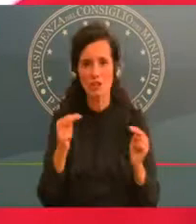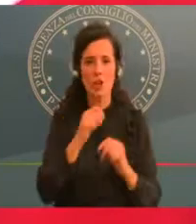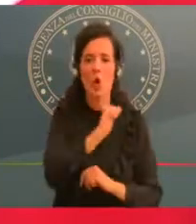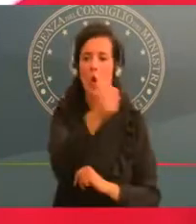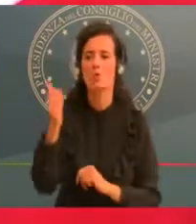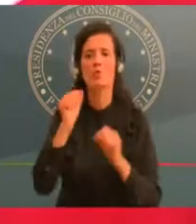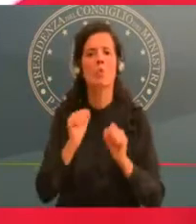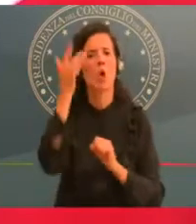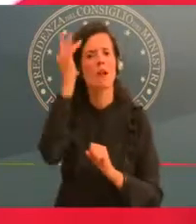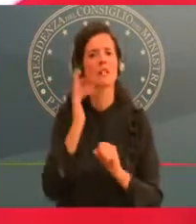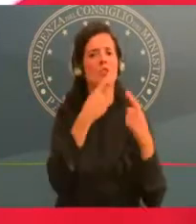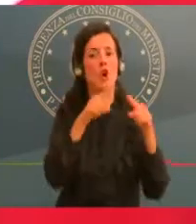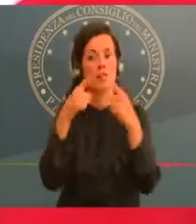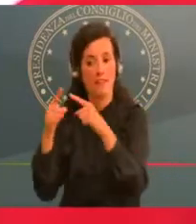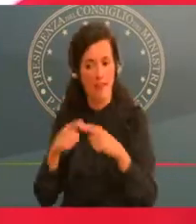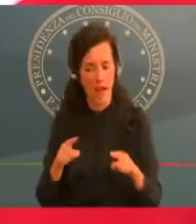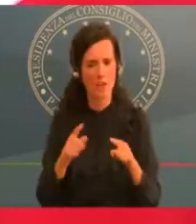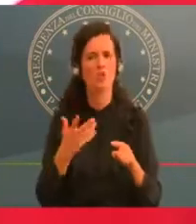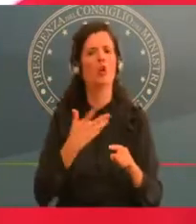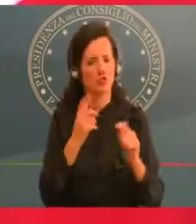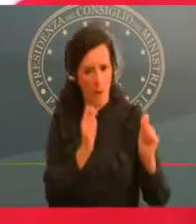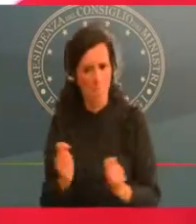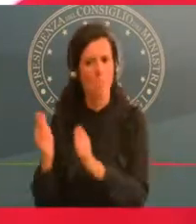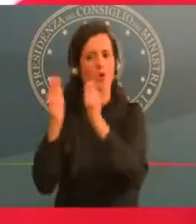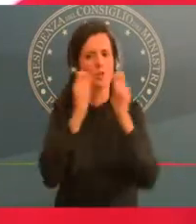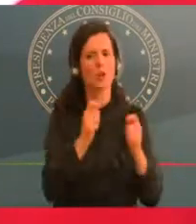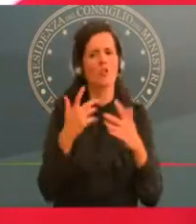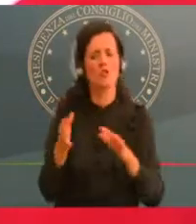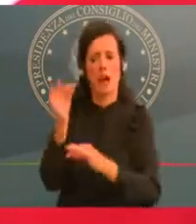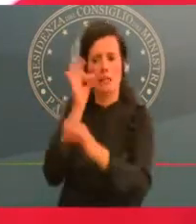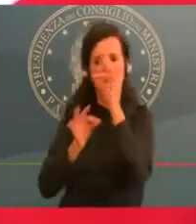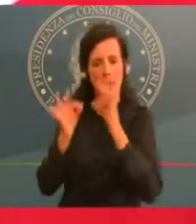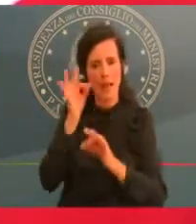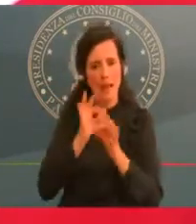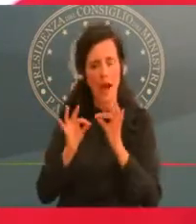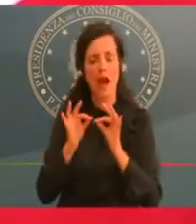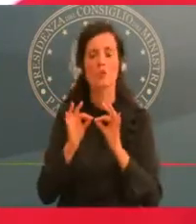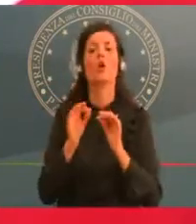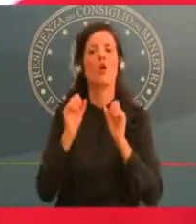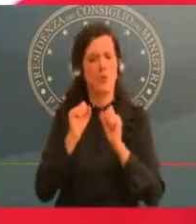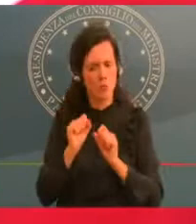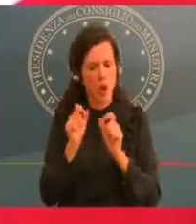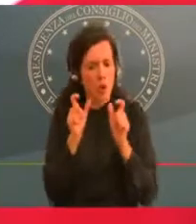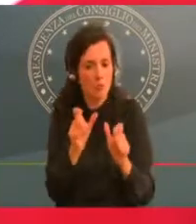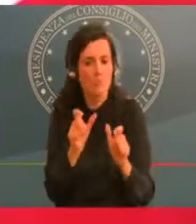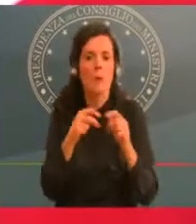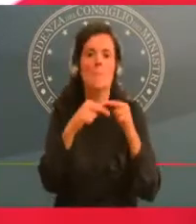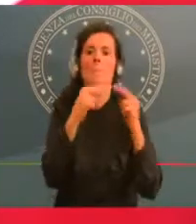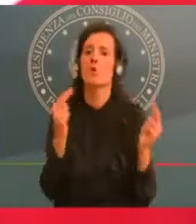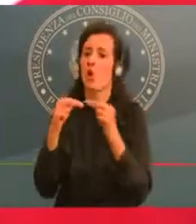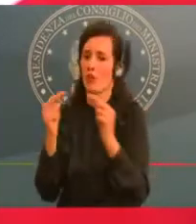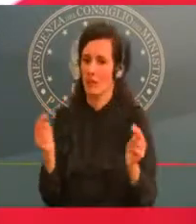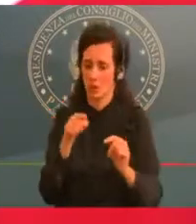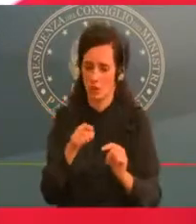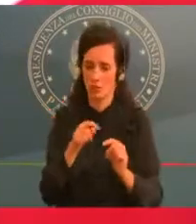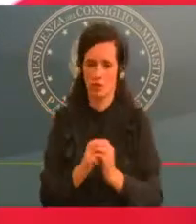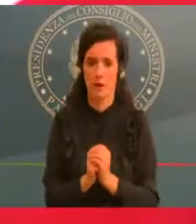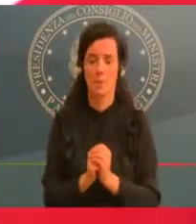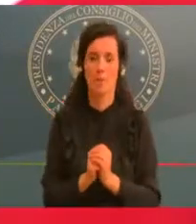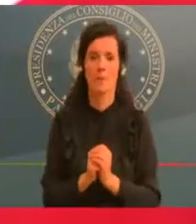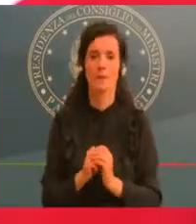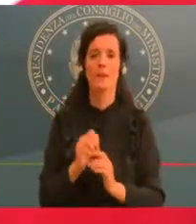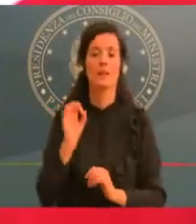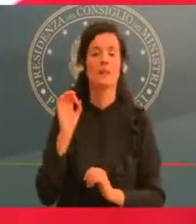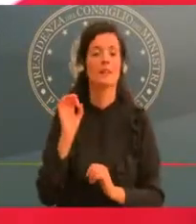E' chiaro che più si scende dal punto di vista della granulosità di con i tecnici e più ovviamente bisogna